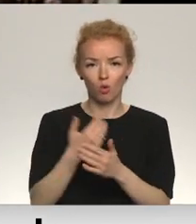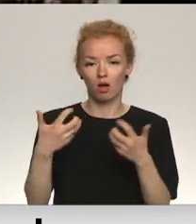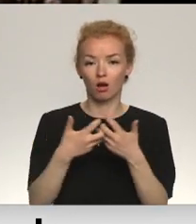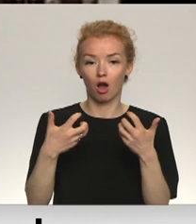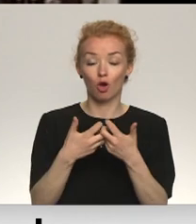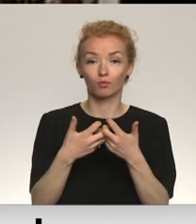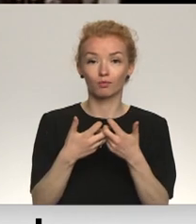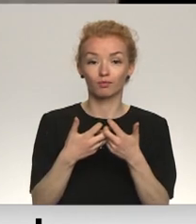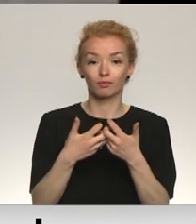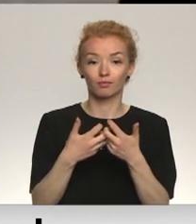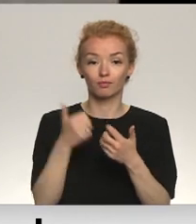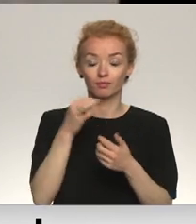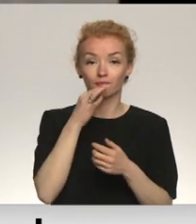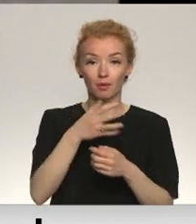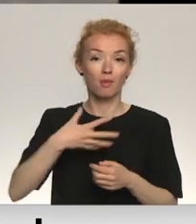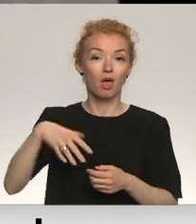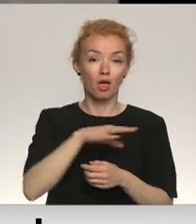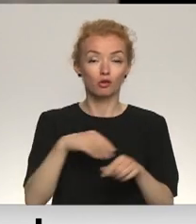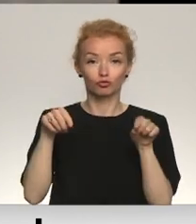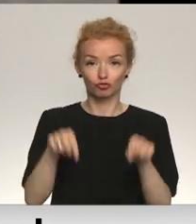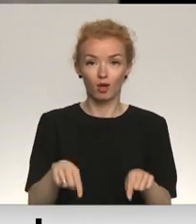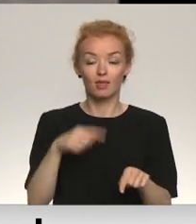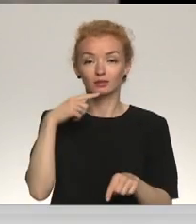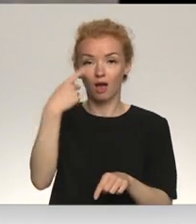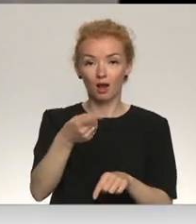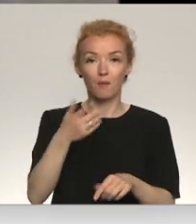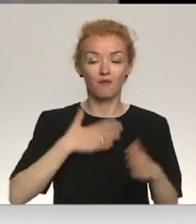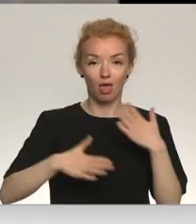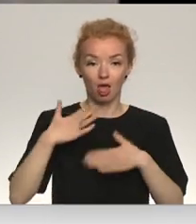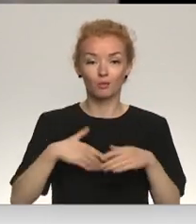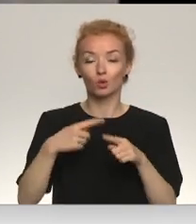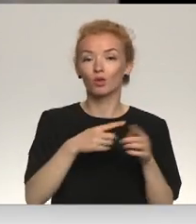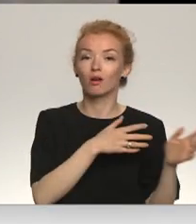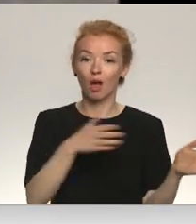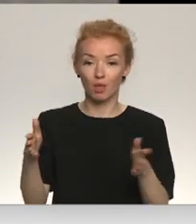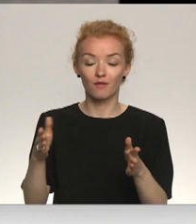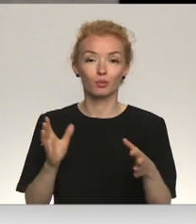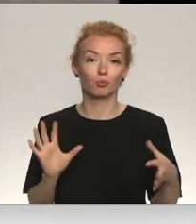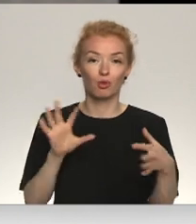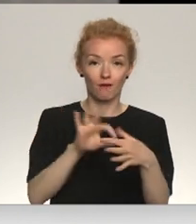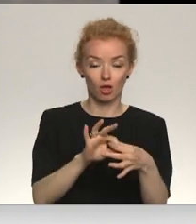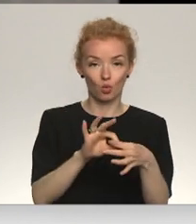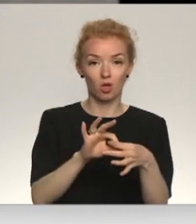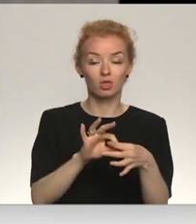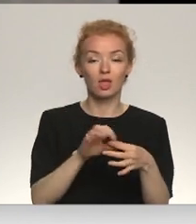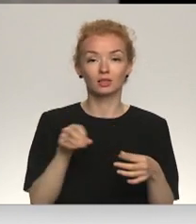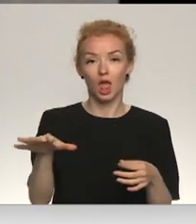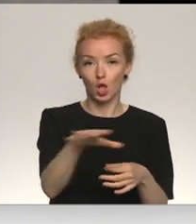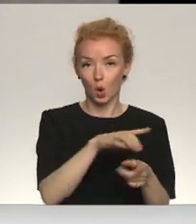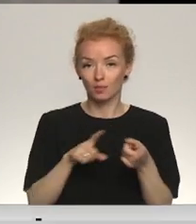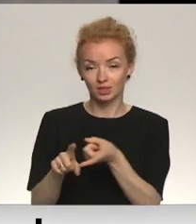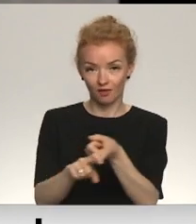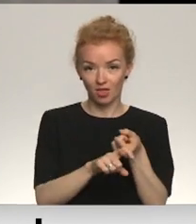šeit izsakam savu vēlmu un gatavību pievienoties Eiropas